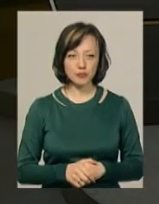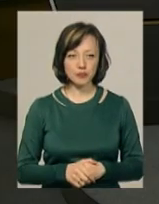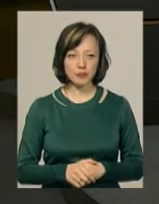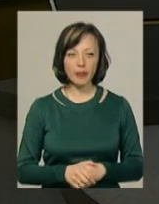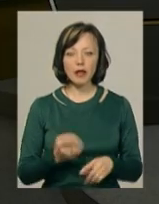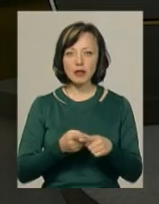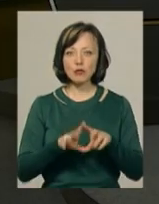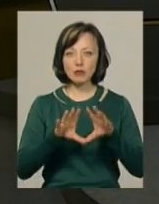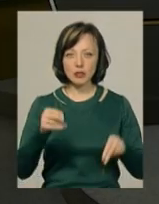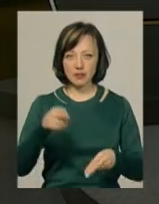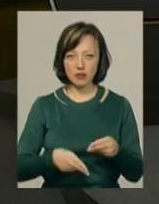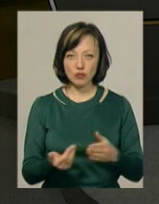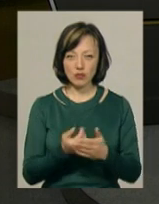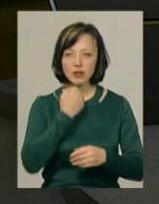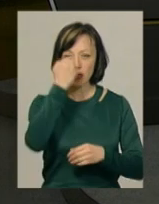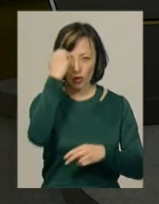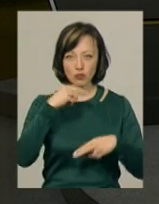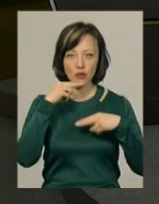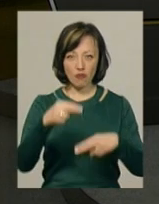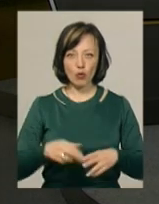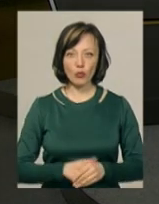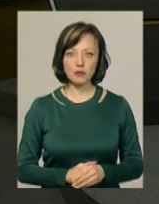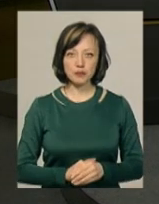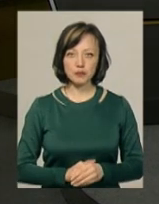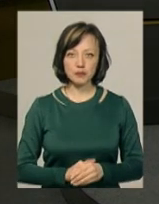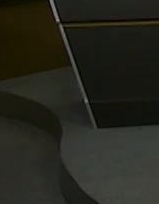На цьому ми завершуємо випуск. Дякуємо вам за увагу.